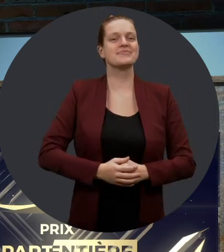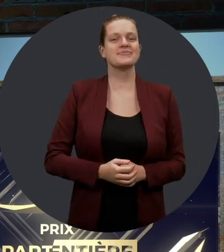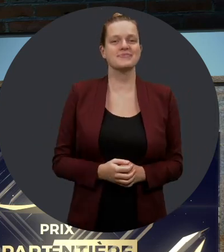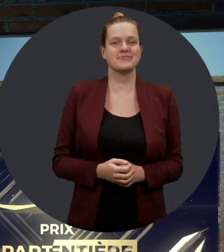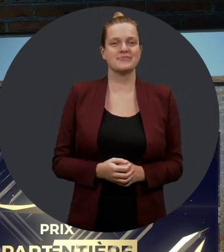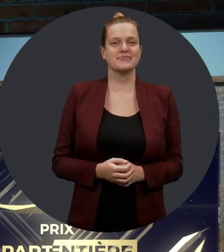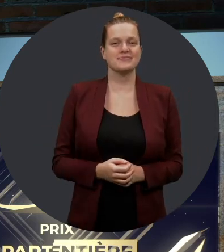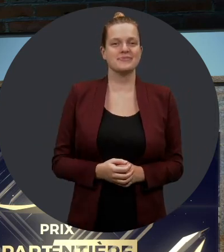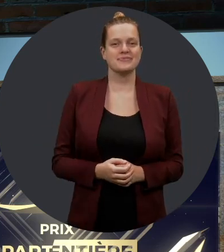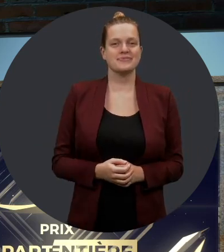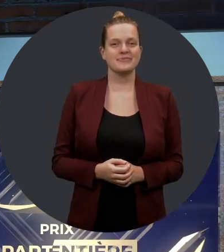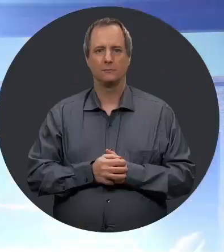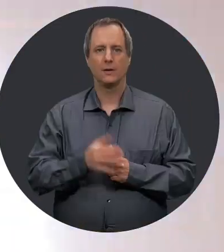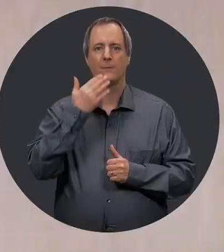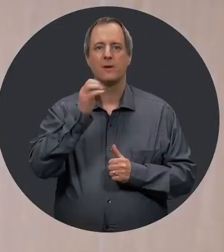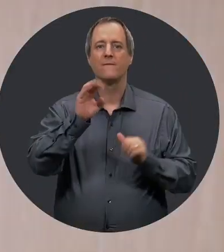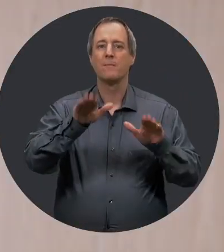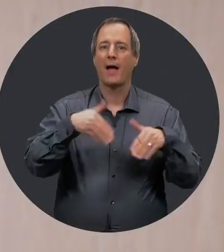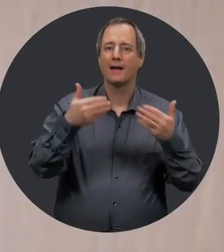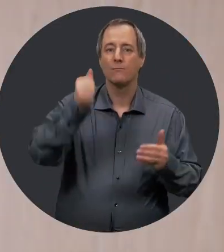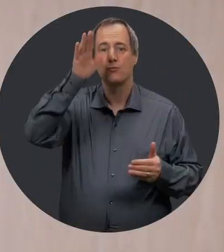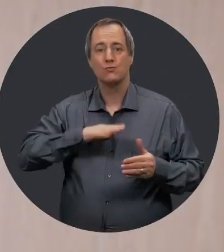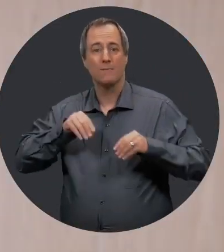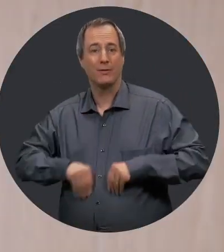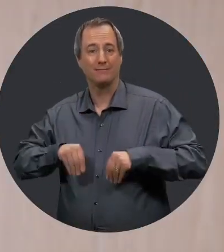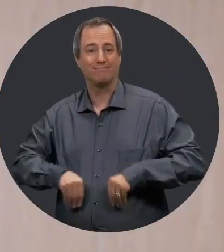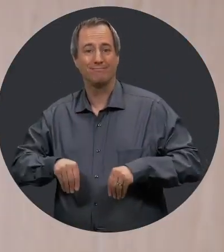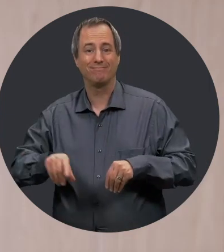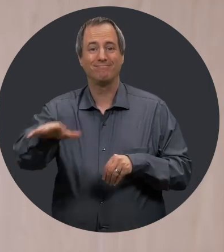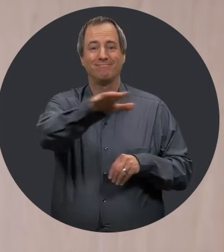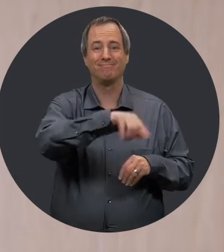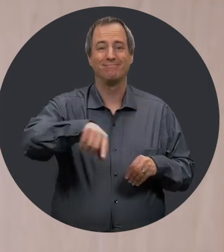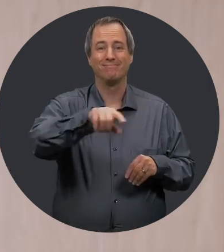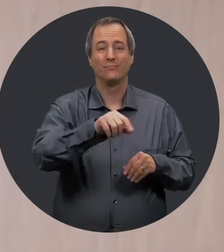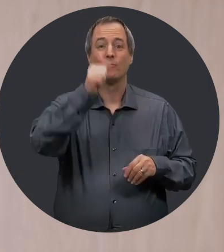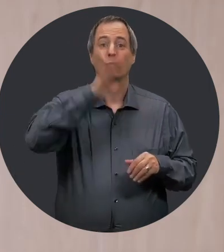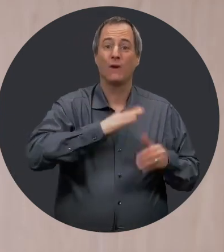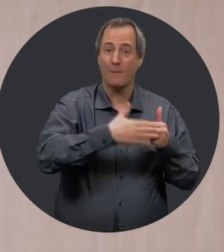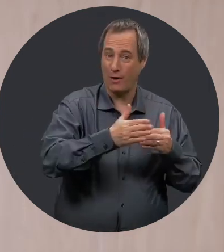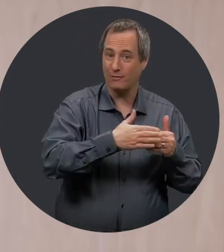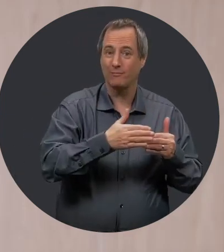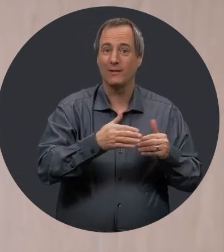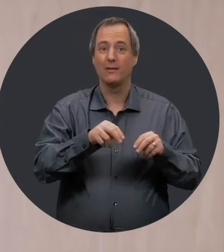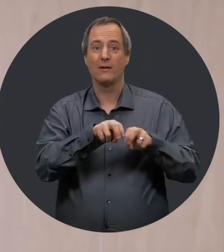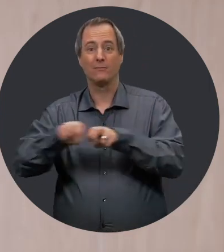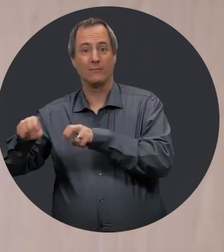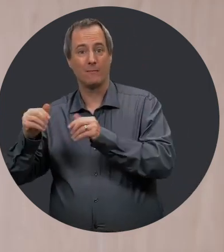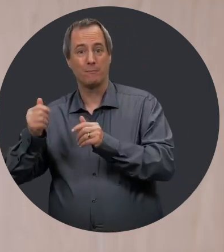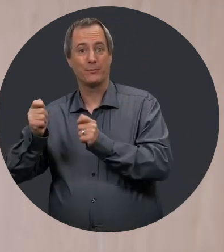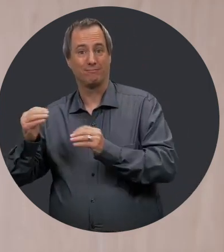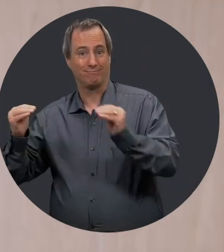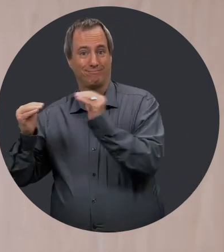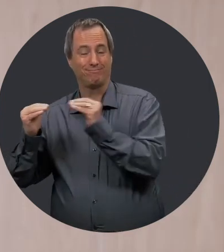Trépanier, la parole est à vous. Merci, Ève-Marie. M. les ministres, M. Laporte, membres